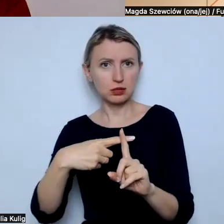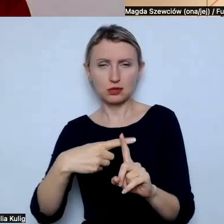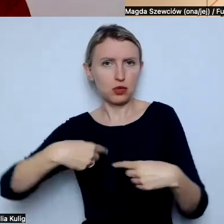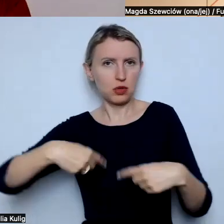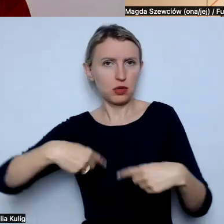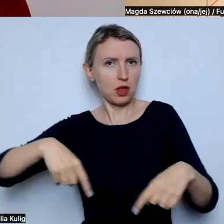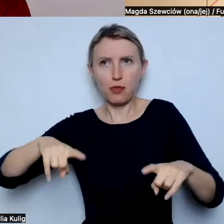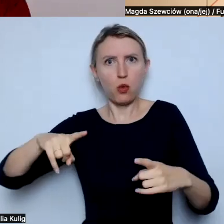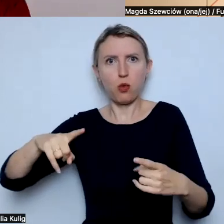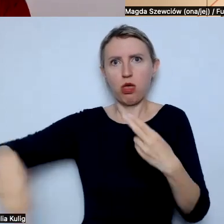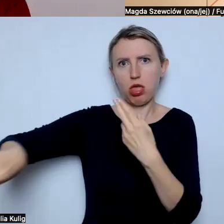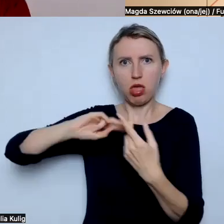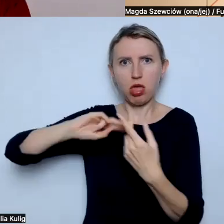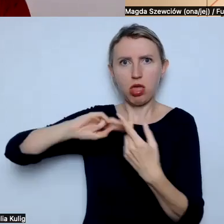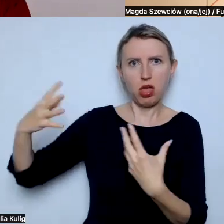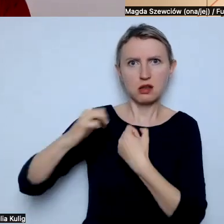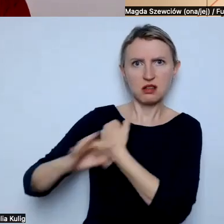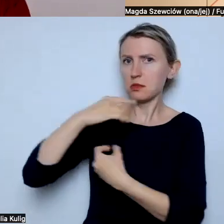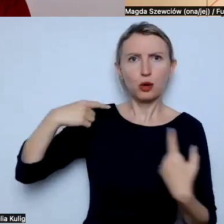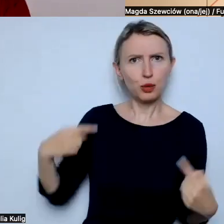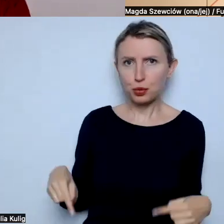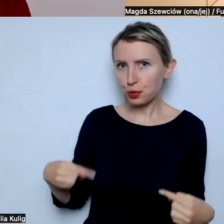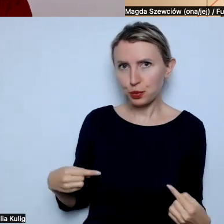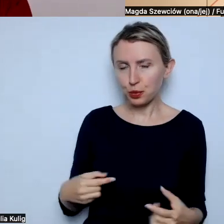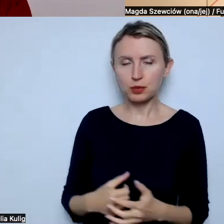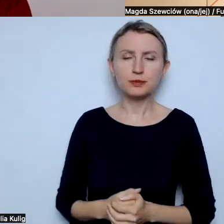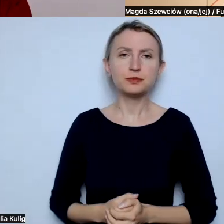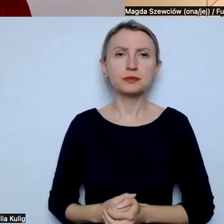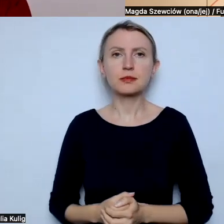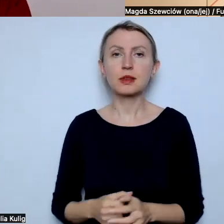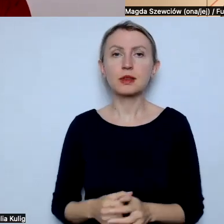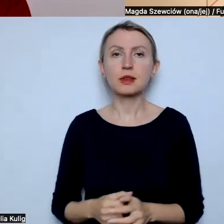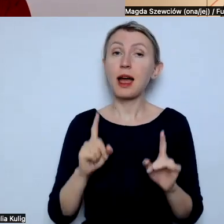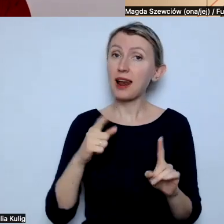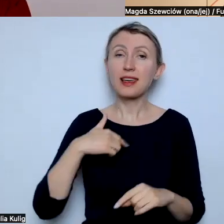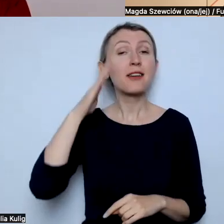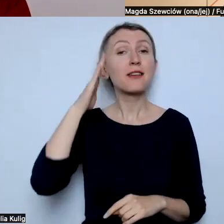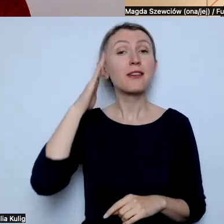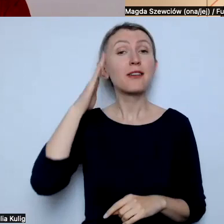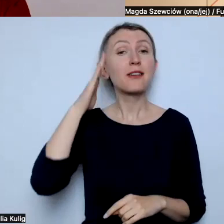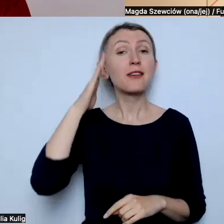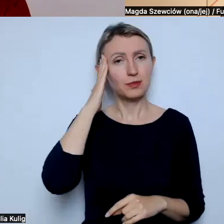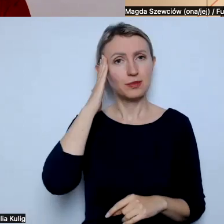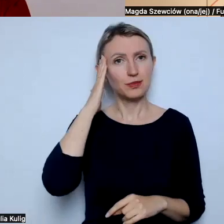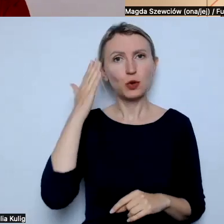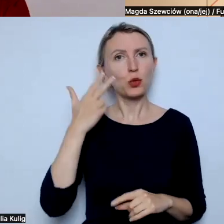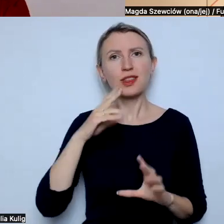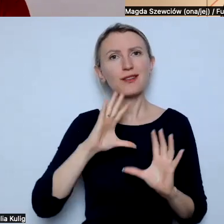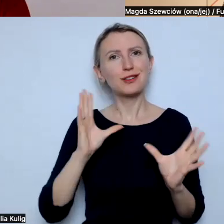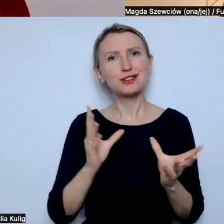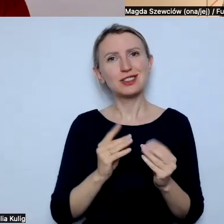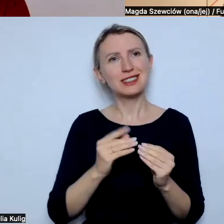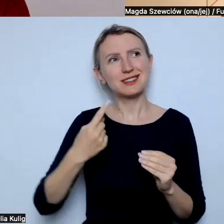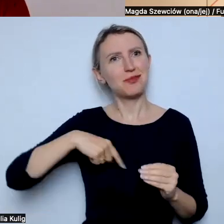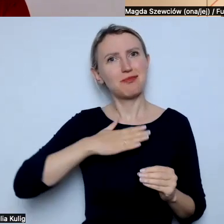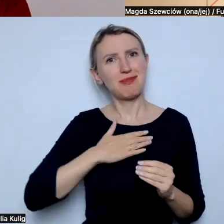z żadną formą agresji czy z żadną penalizacją, ale zdaję sobie sprawę, że właśnie nie wszyscy funkcjonujemy w